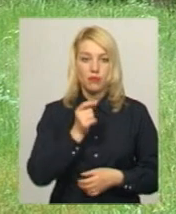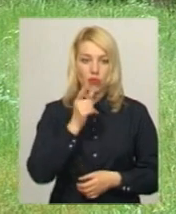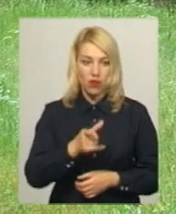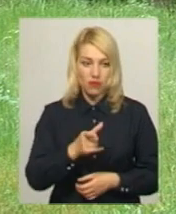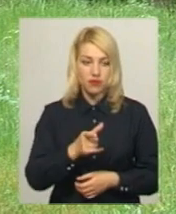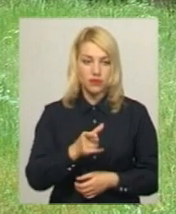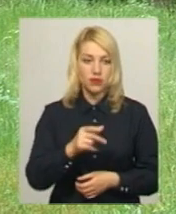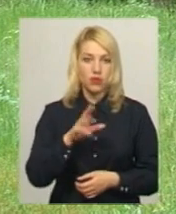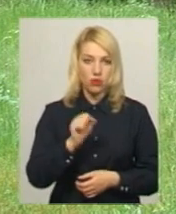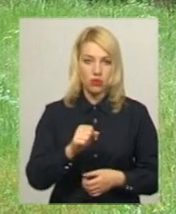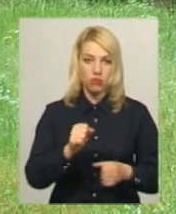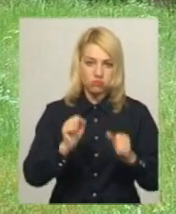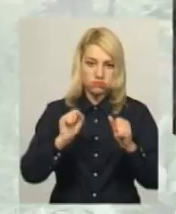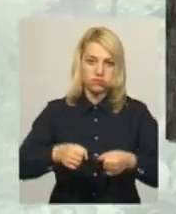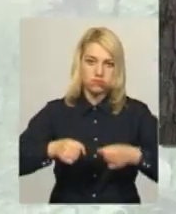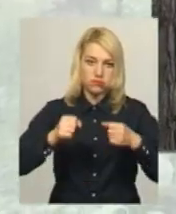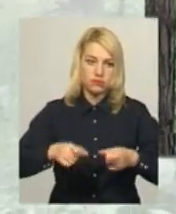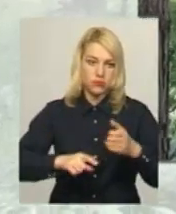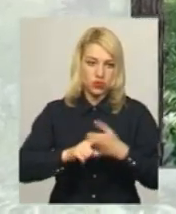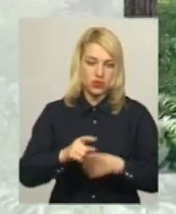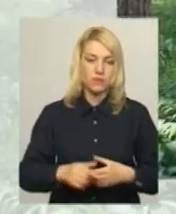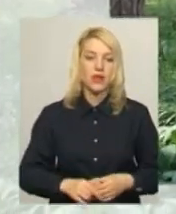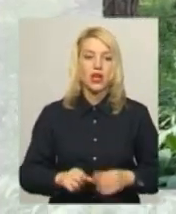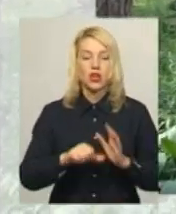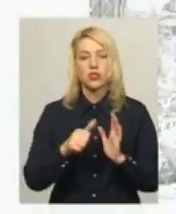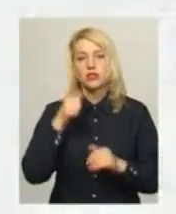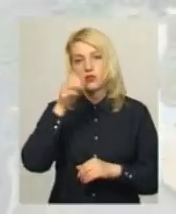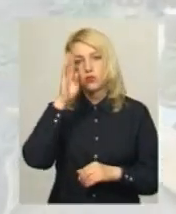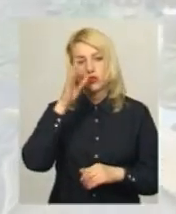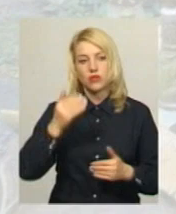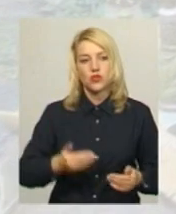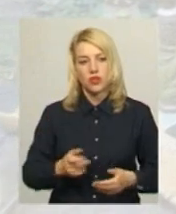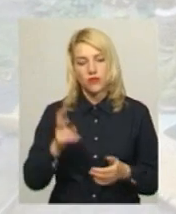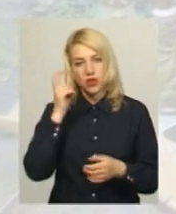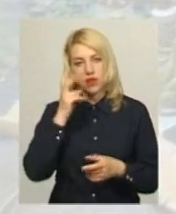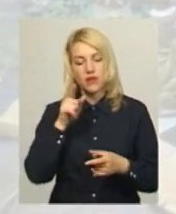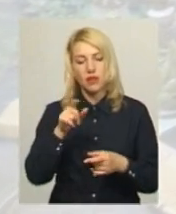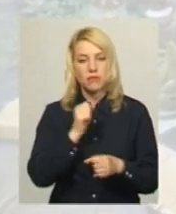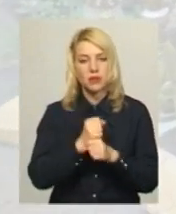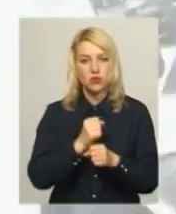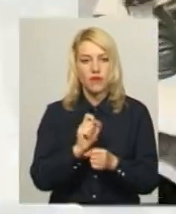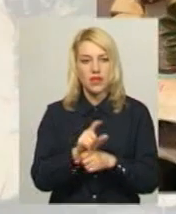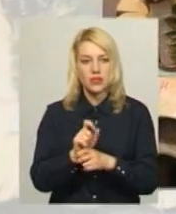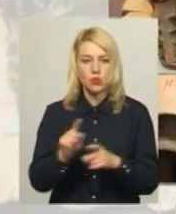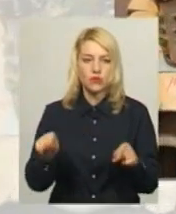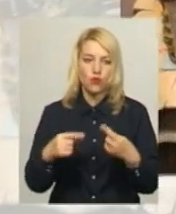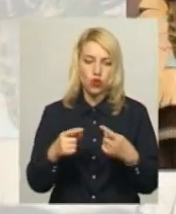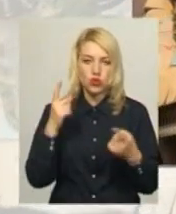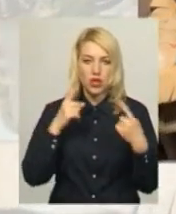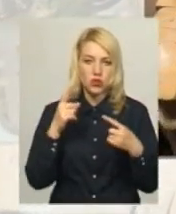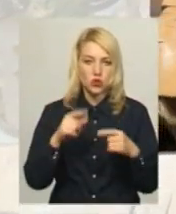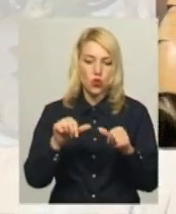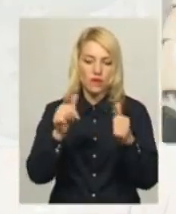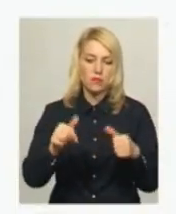то вже береш в руки болгарку і перфоратори. 16 років чоловік жив у Києві, де працював на замовлення, створюючи казкові персонажи для мешканців